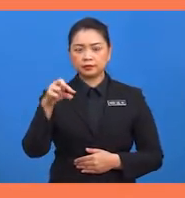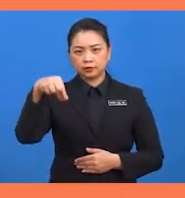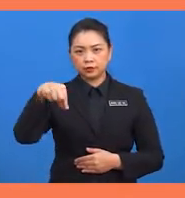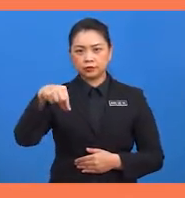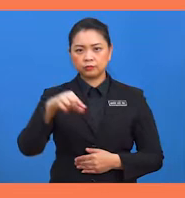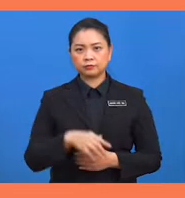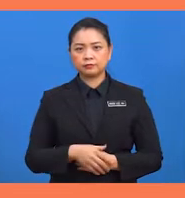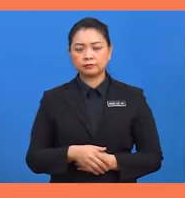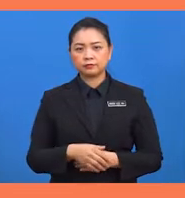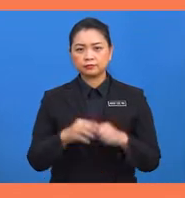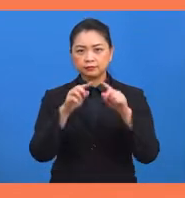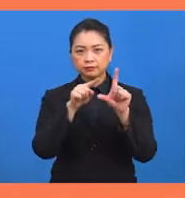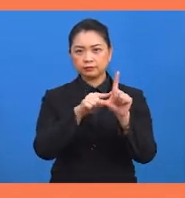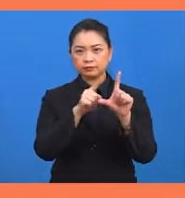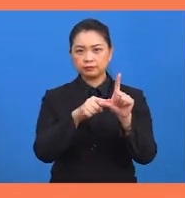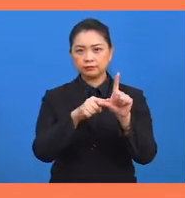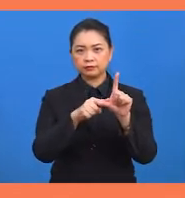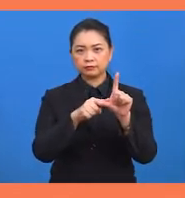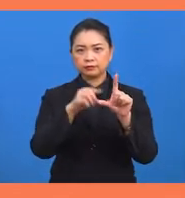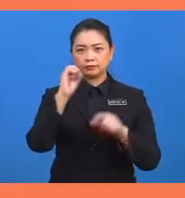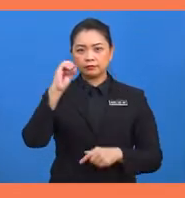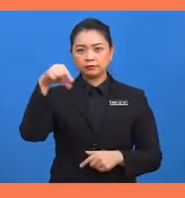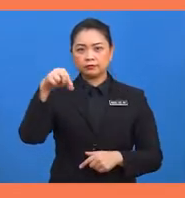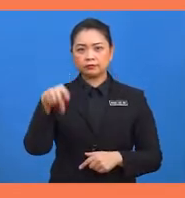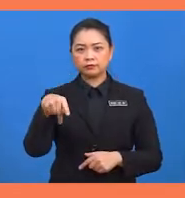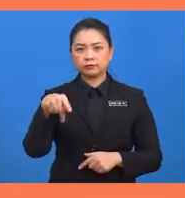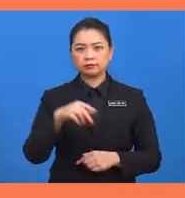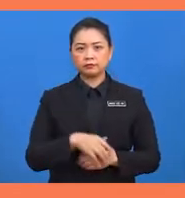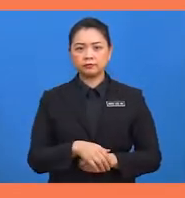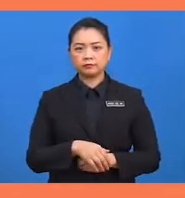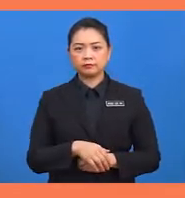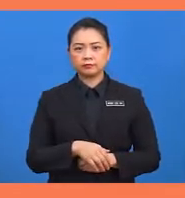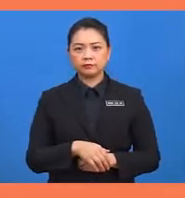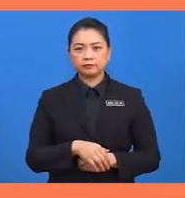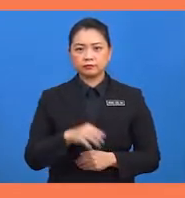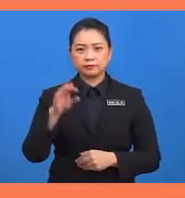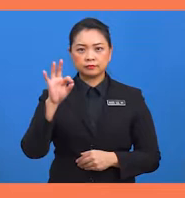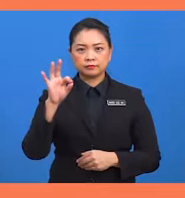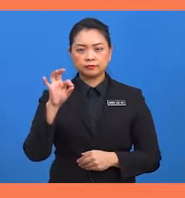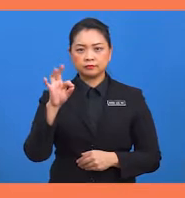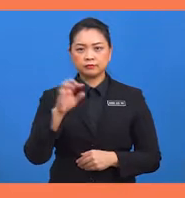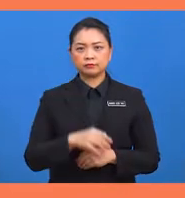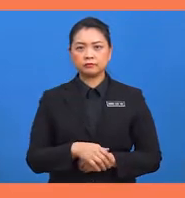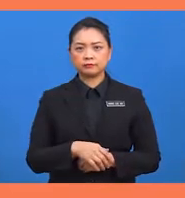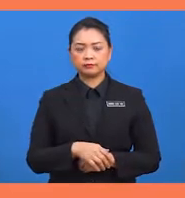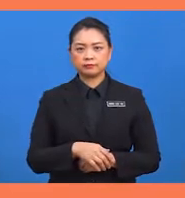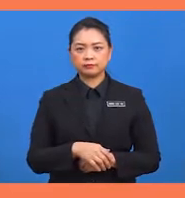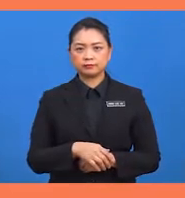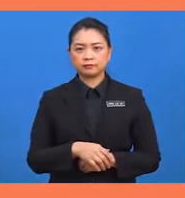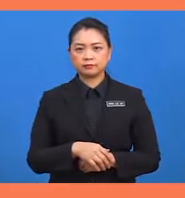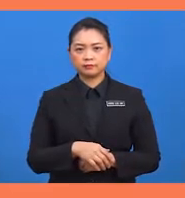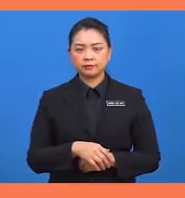sudut OQP ialah 90 darjah. Segitiga OQP ialah segitiga